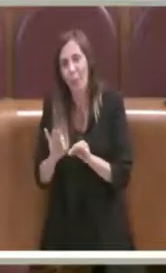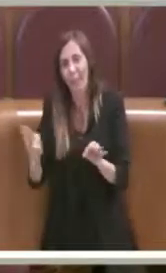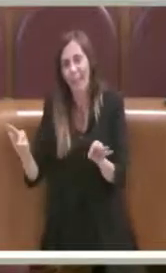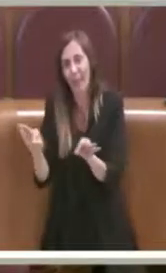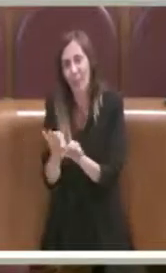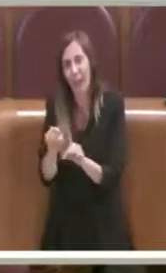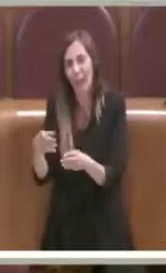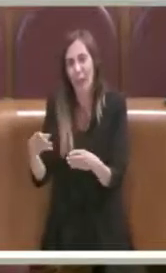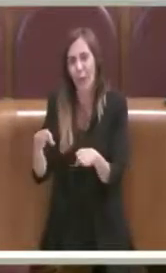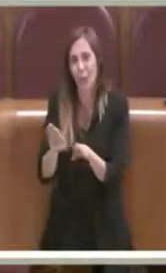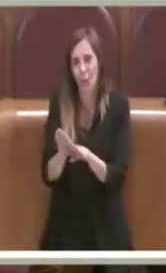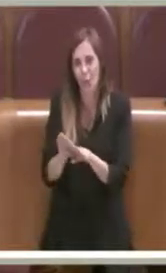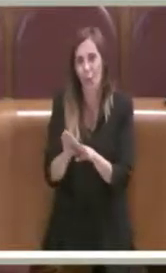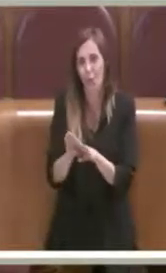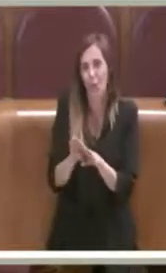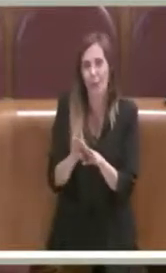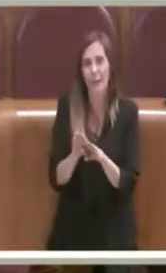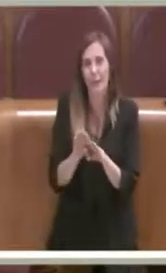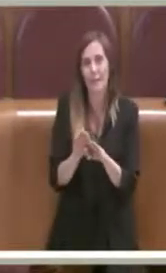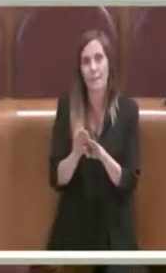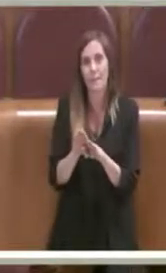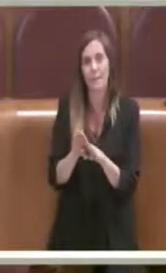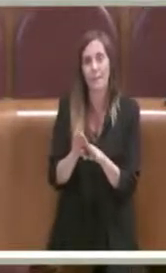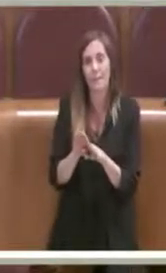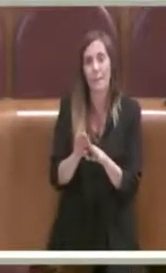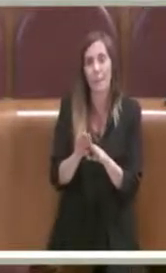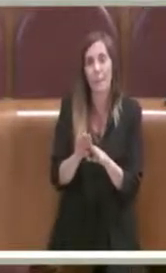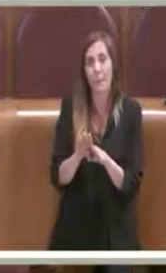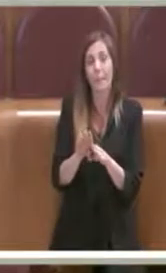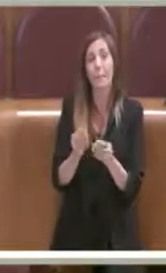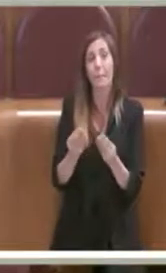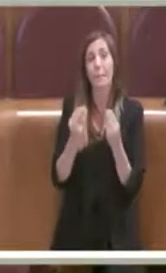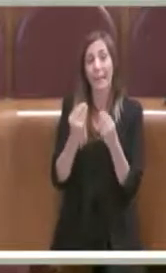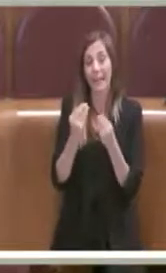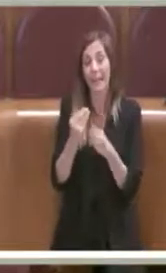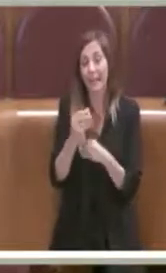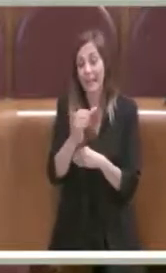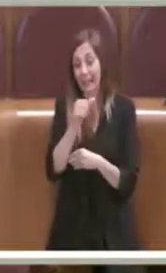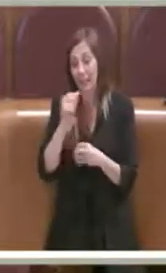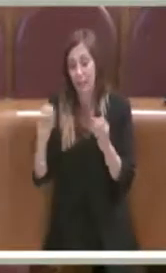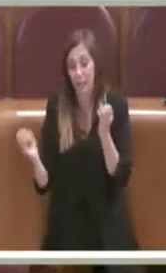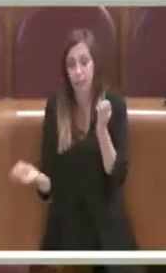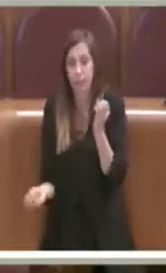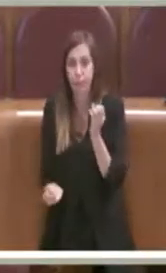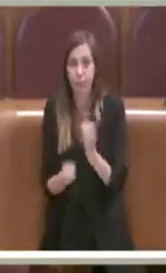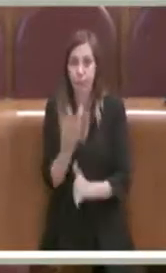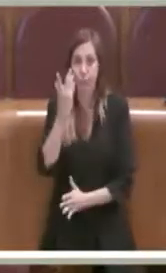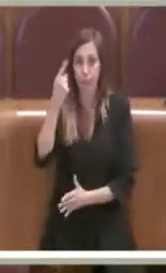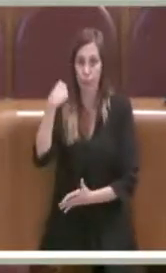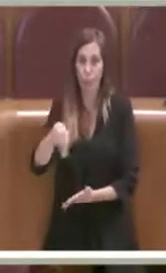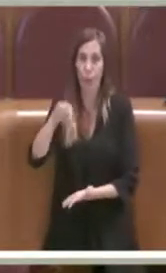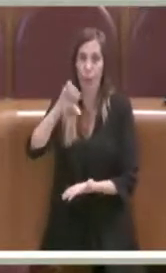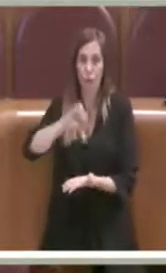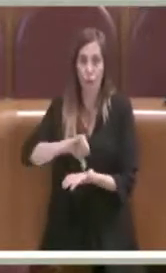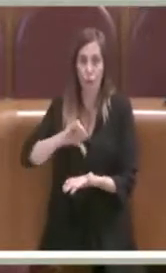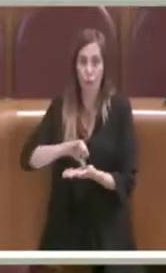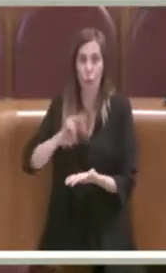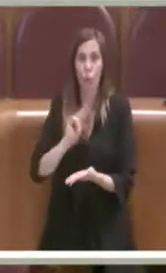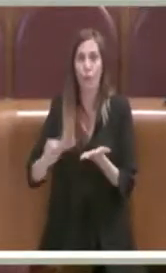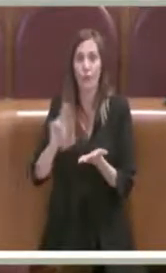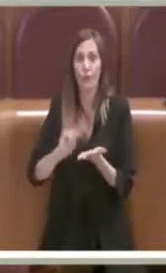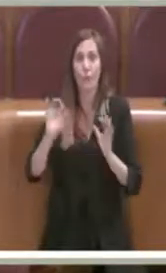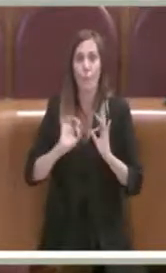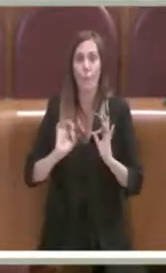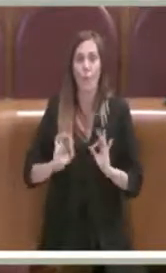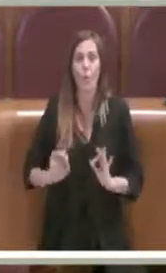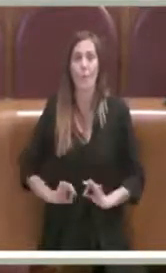affinché sia realizzato questo ufficio di